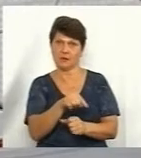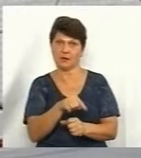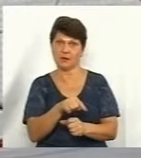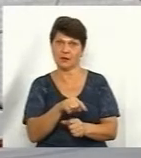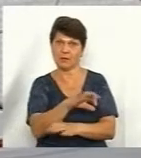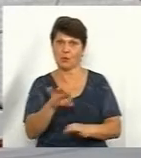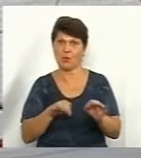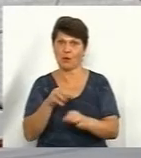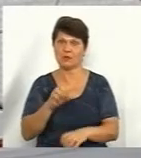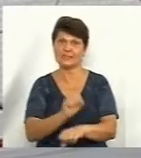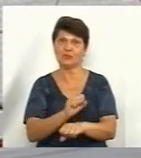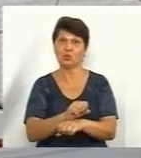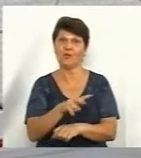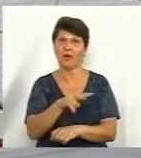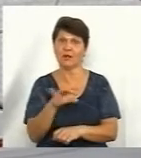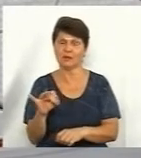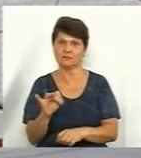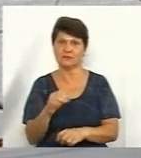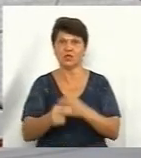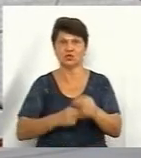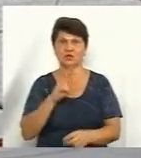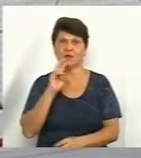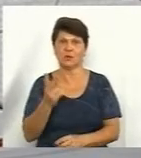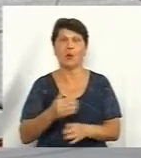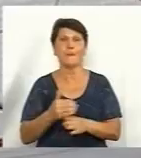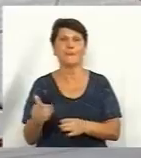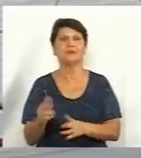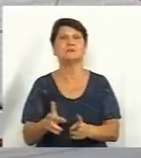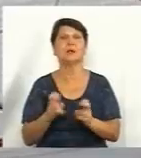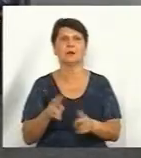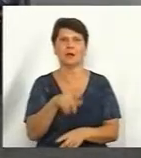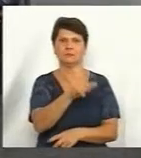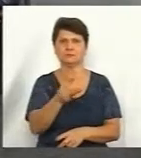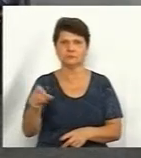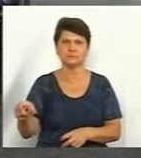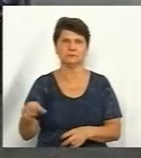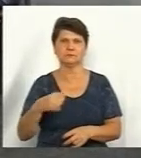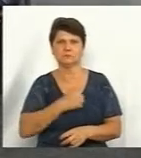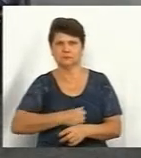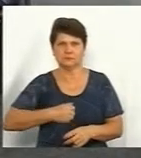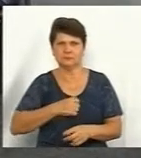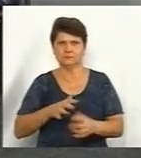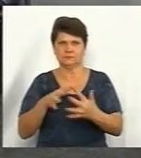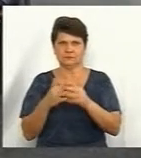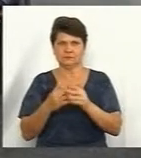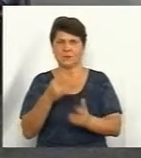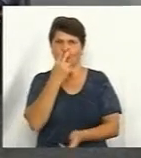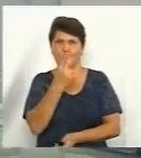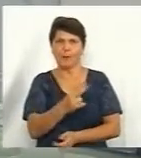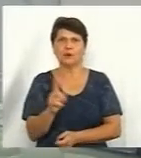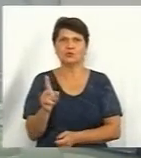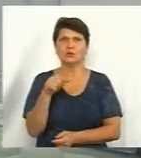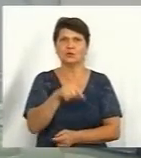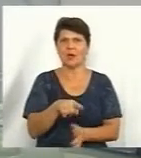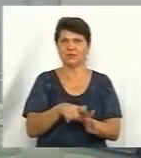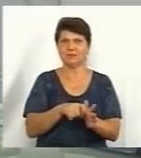буквально через два роки, після того, як громади почали обурюватися, тому що вже тоді побачили, що там буде